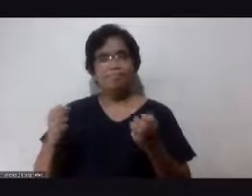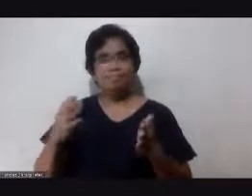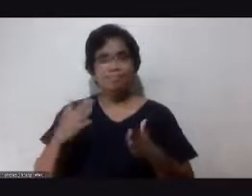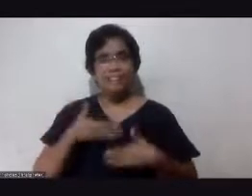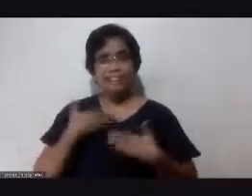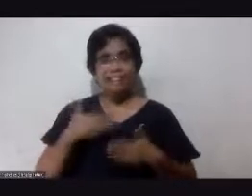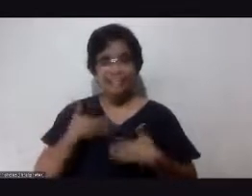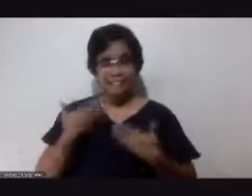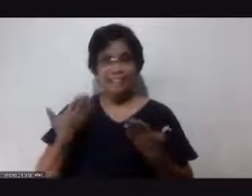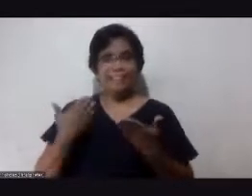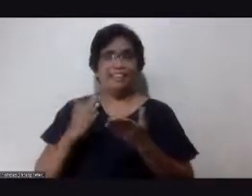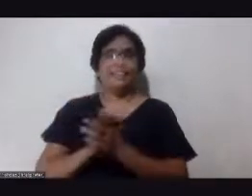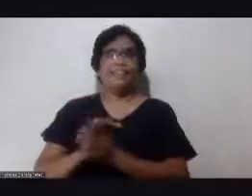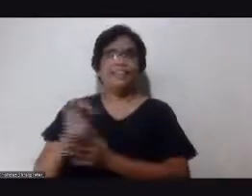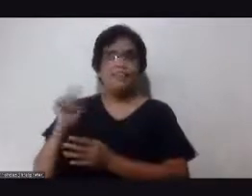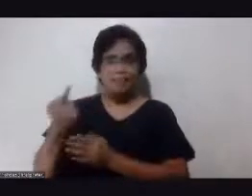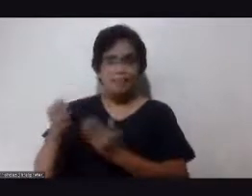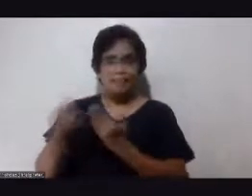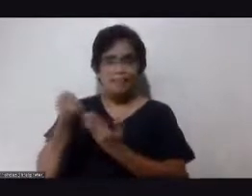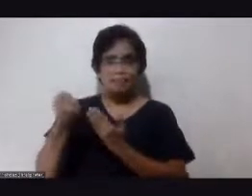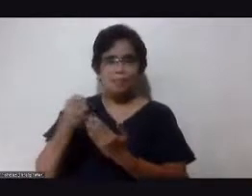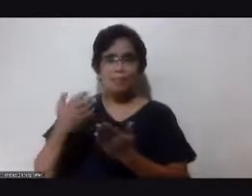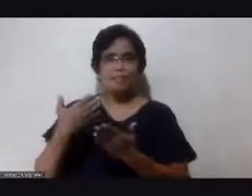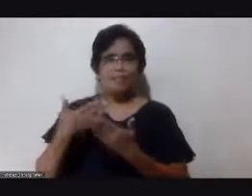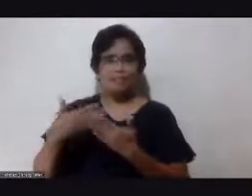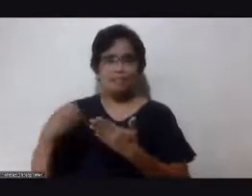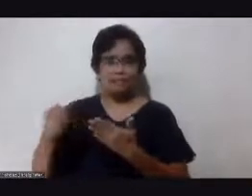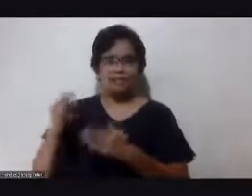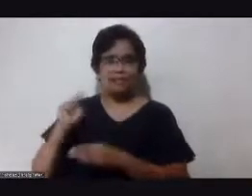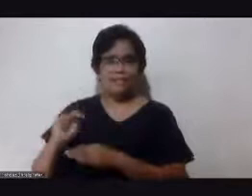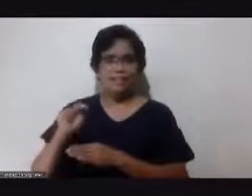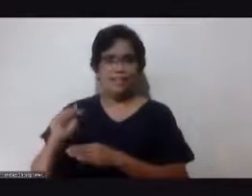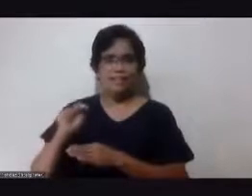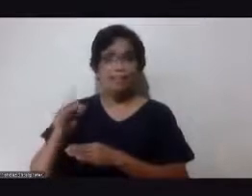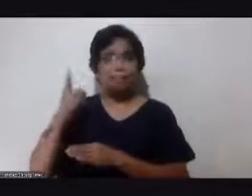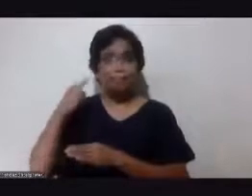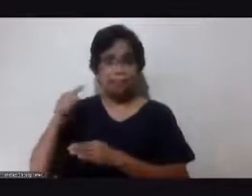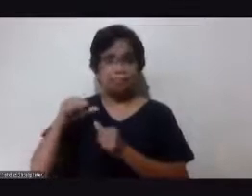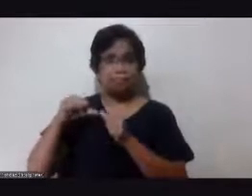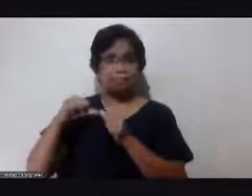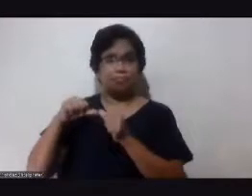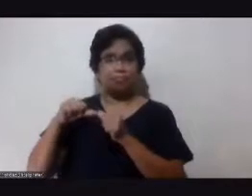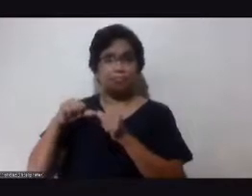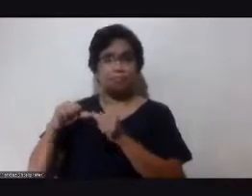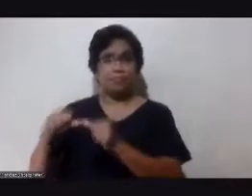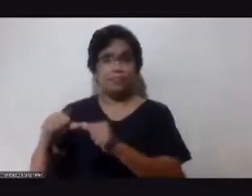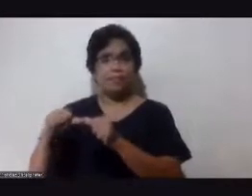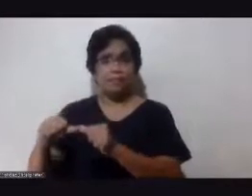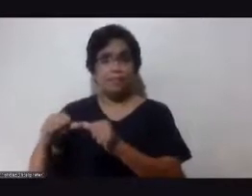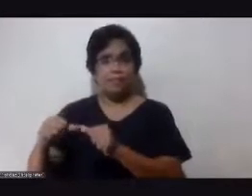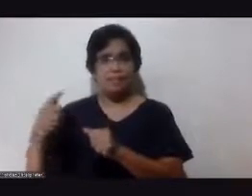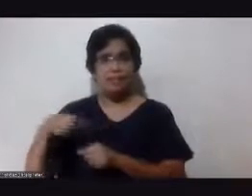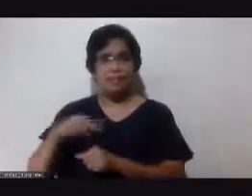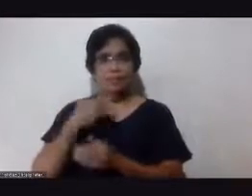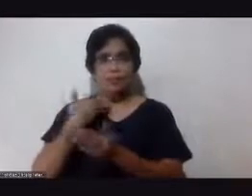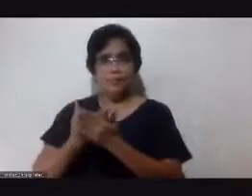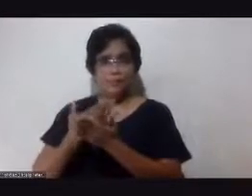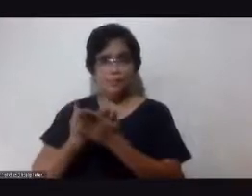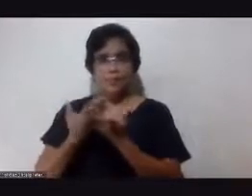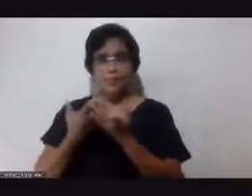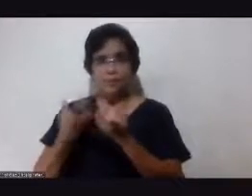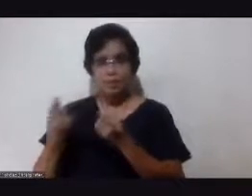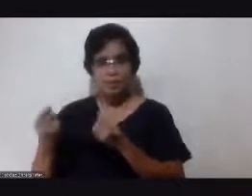yung mga simple things lang kailangan natin para pagpatuloy natin ang ating mabuting gawain